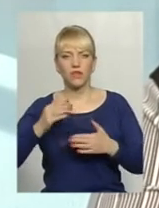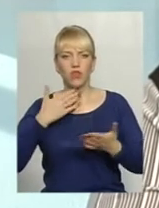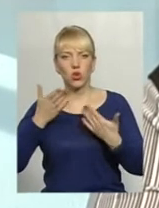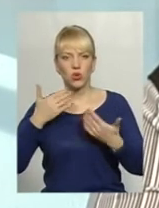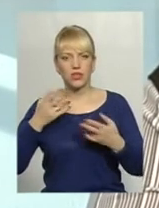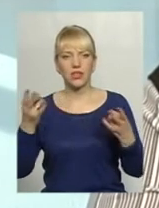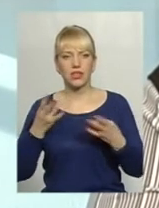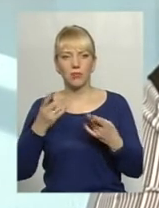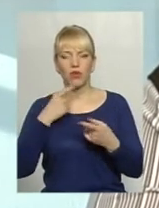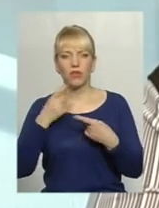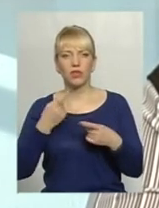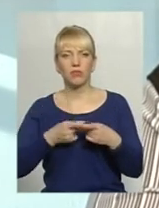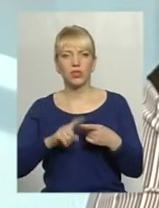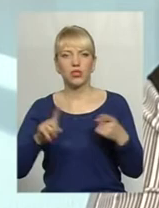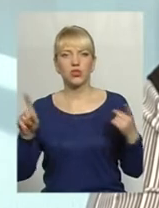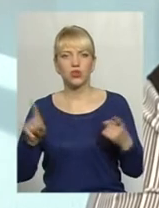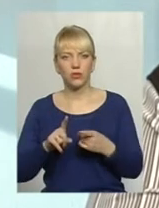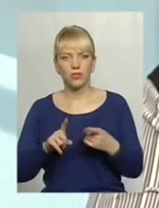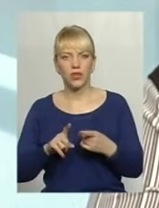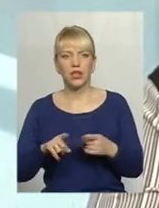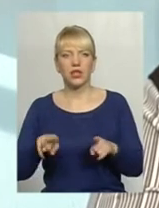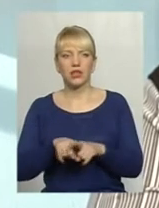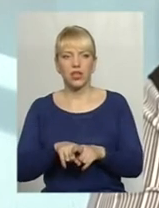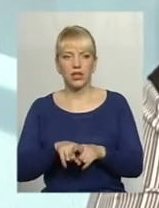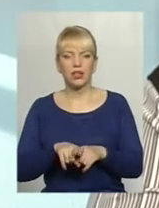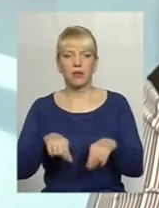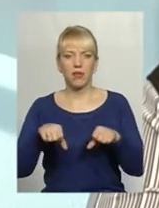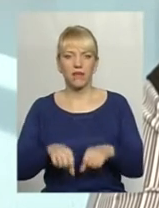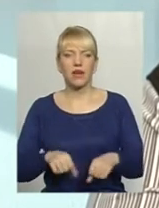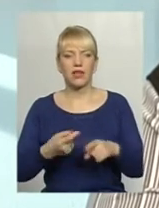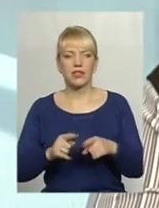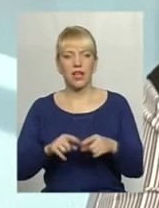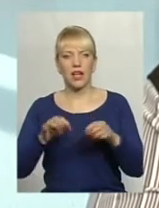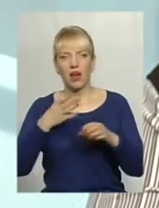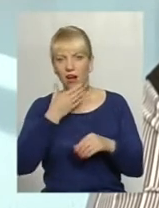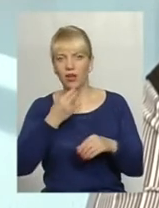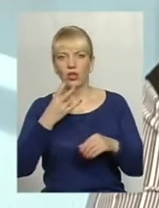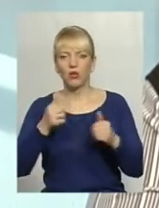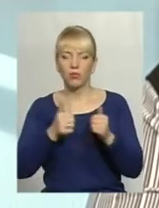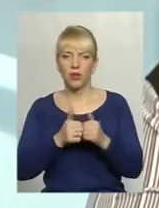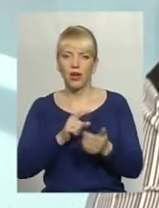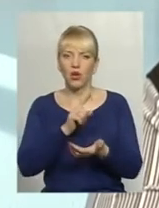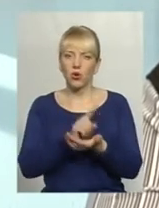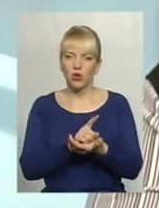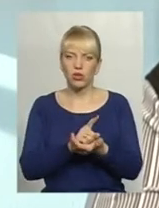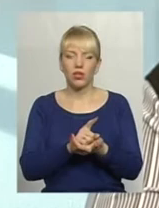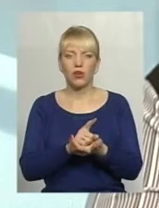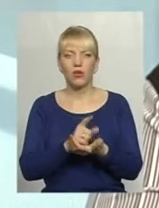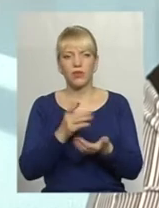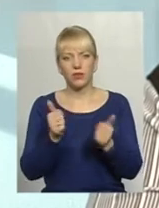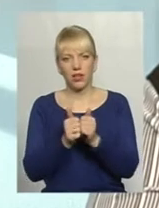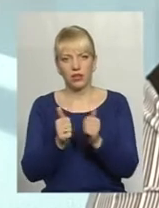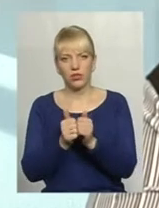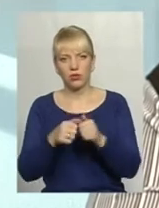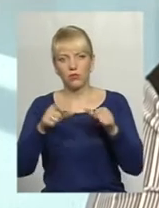Звичайно, потрібно говорити, що так, права – це дуже гарно, але біля кожного права є обов'язок. І тому ми